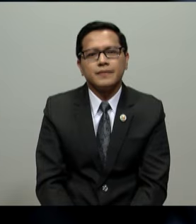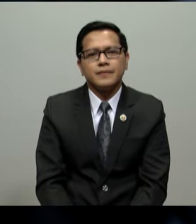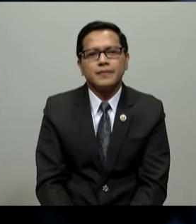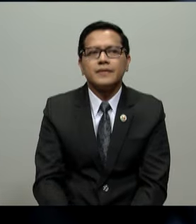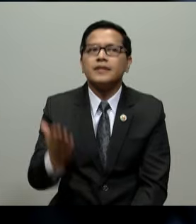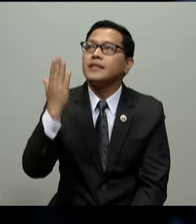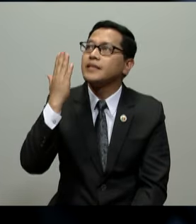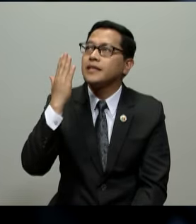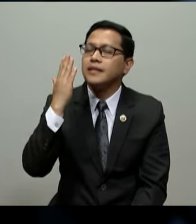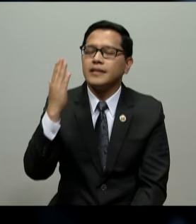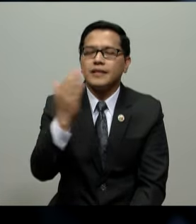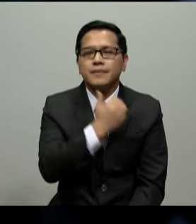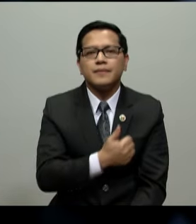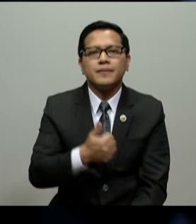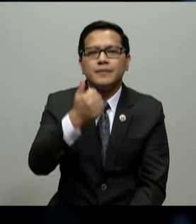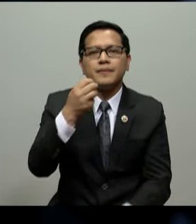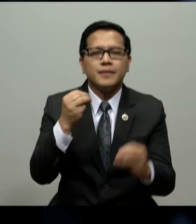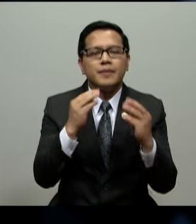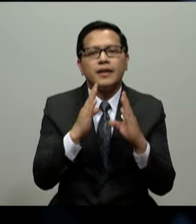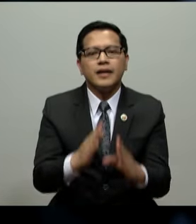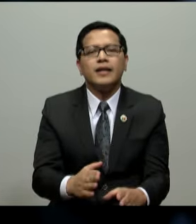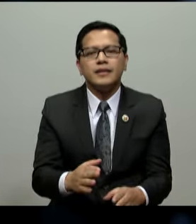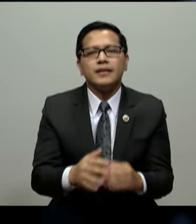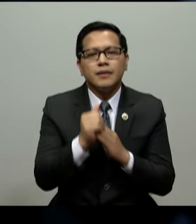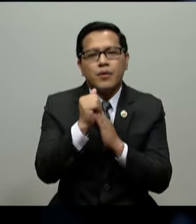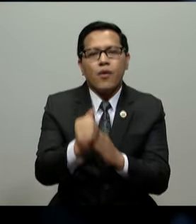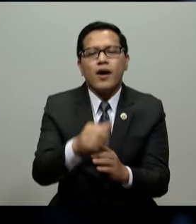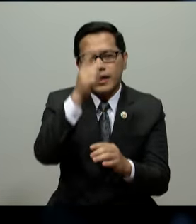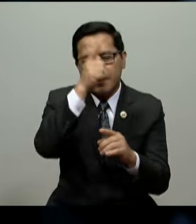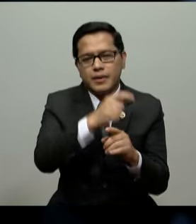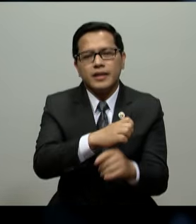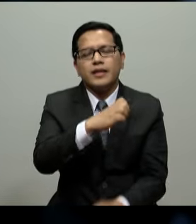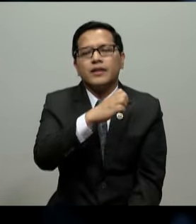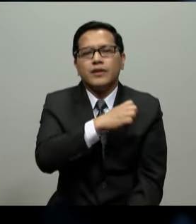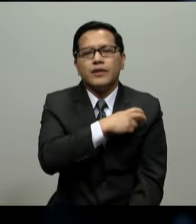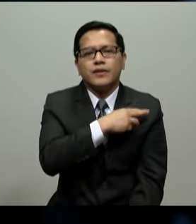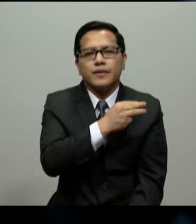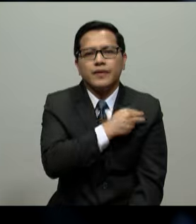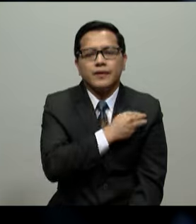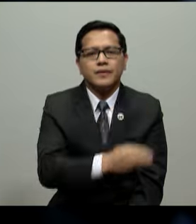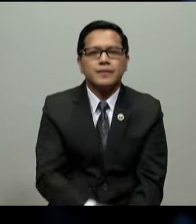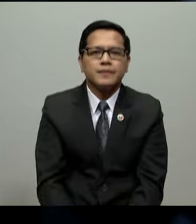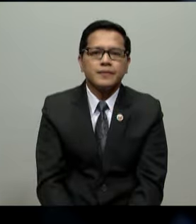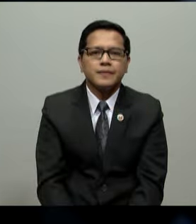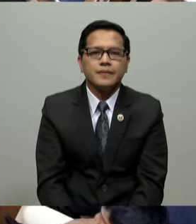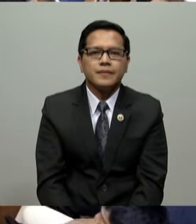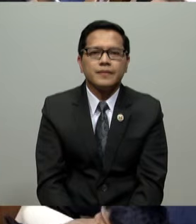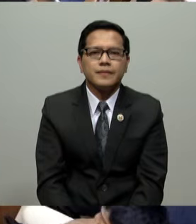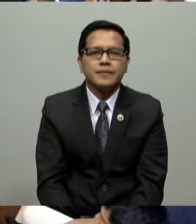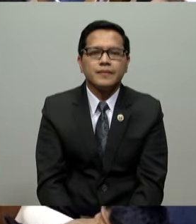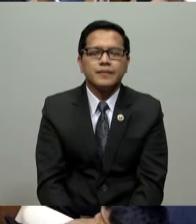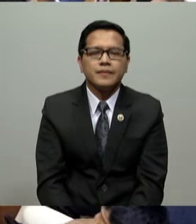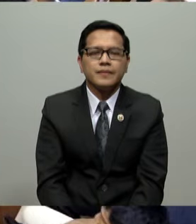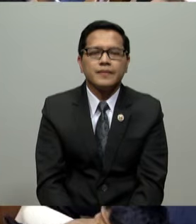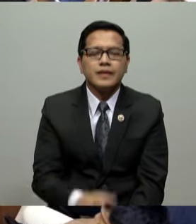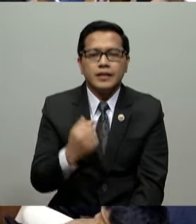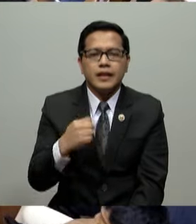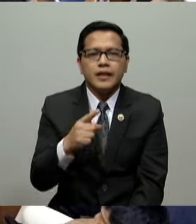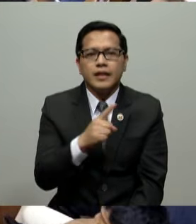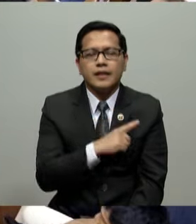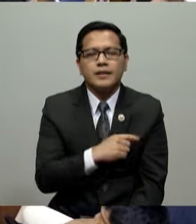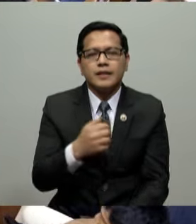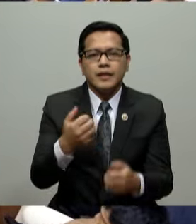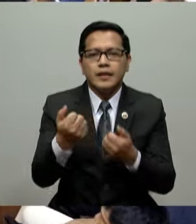kanyang pamamahala sa pangunguna po ng kapatid na Eduardo V. Manalo at sa ating tagapag